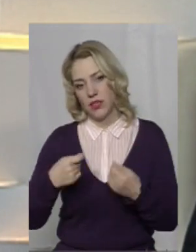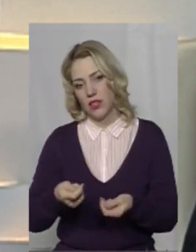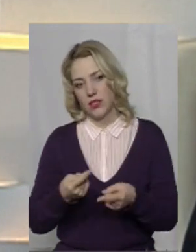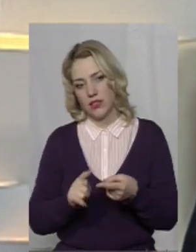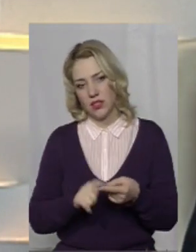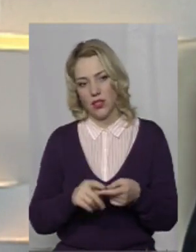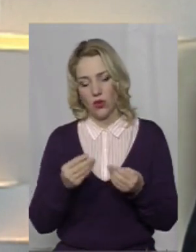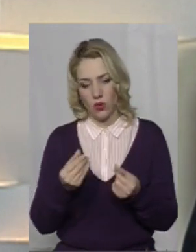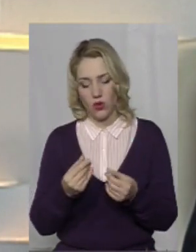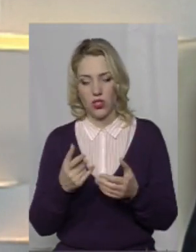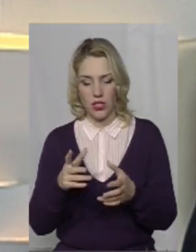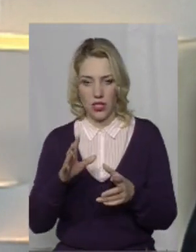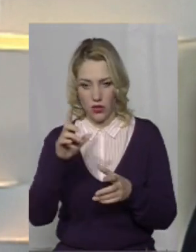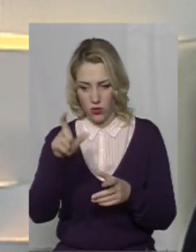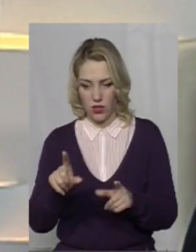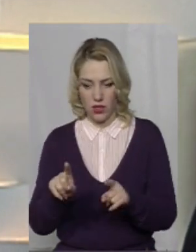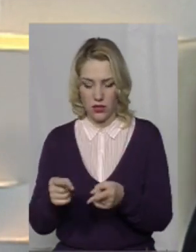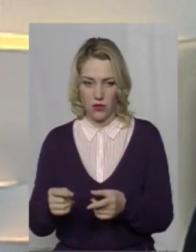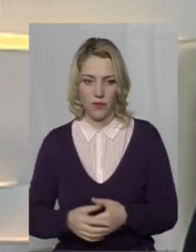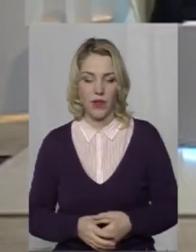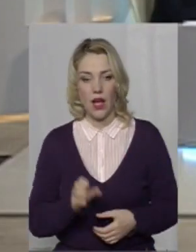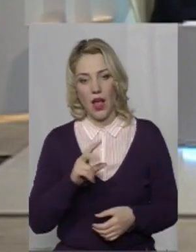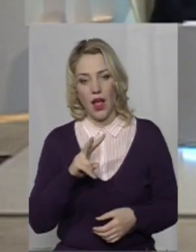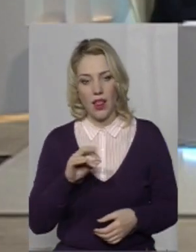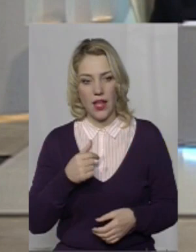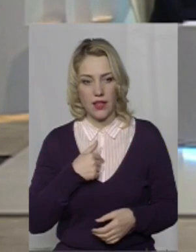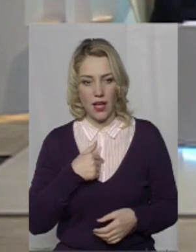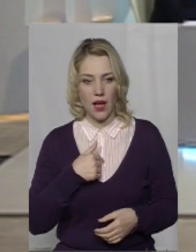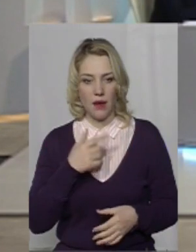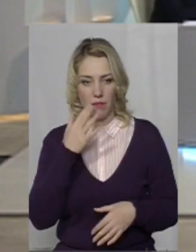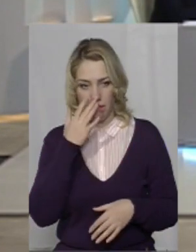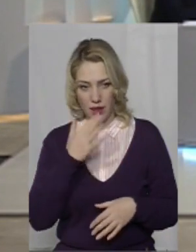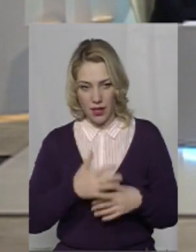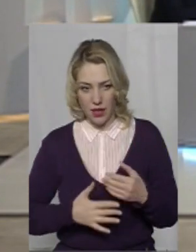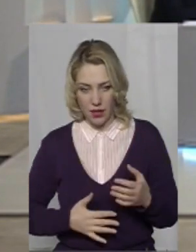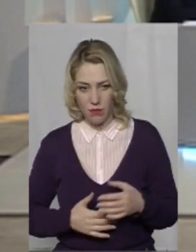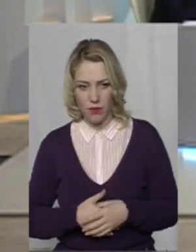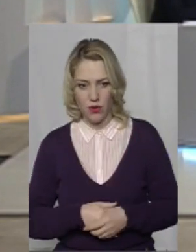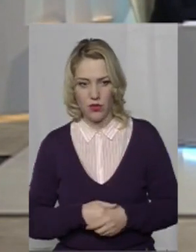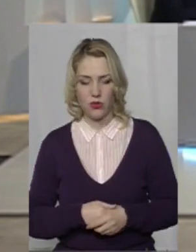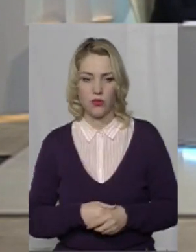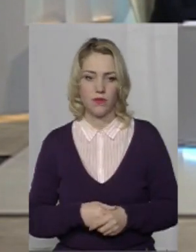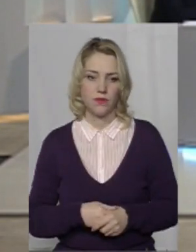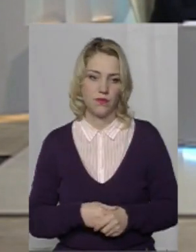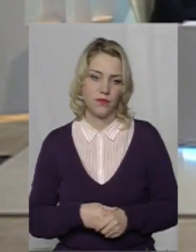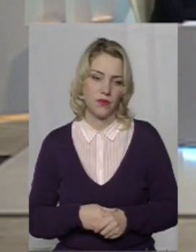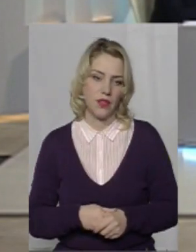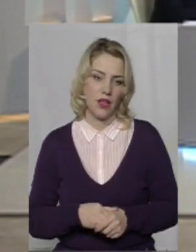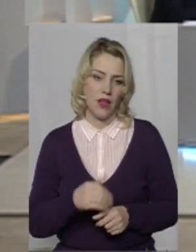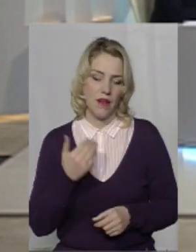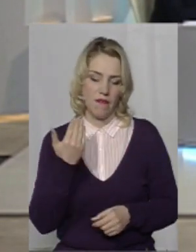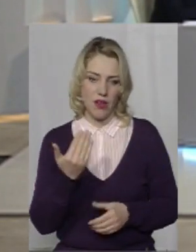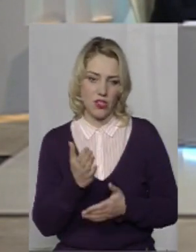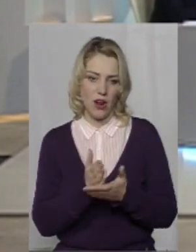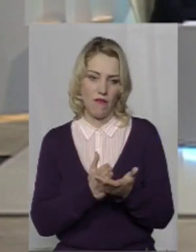гроші, і з цього запрямиться підозрювання. Але ж я перепрошую, пані Вадим, але ж попереджувальна функція правоохоронних